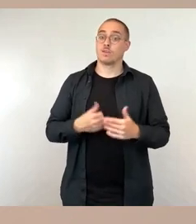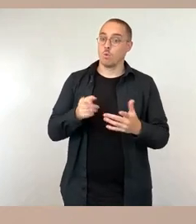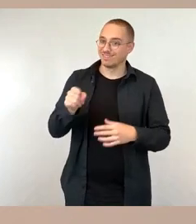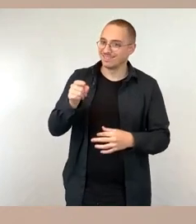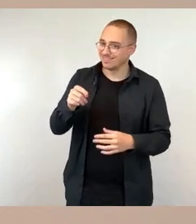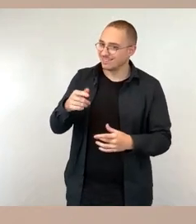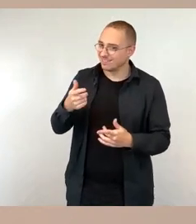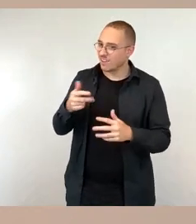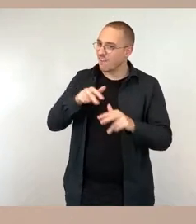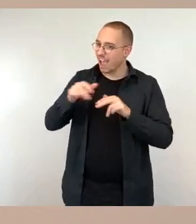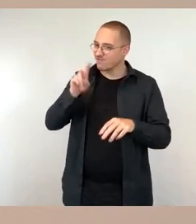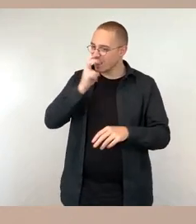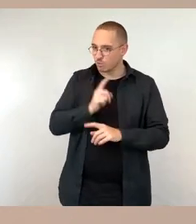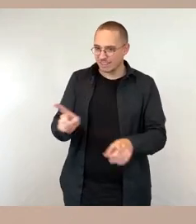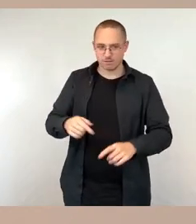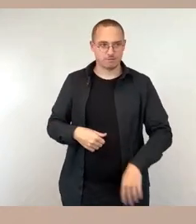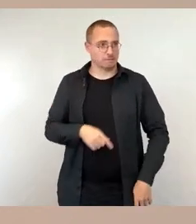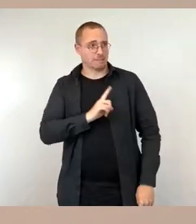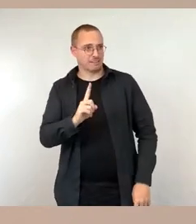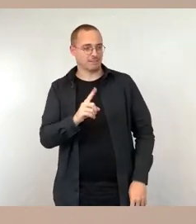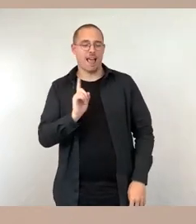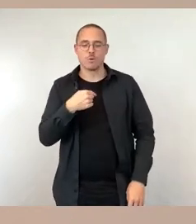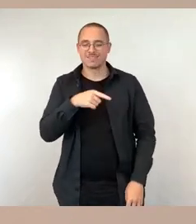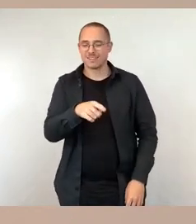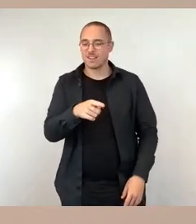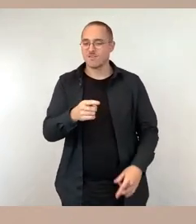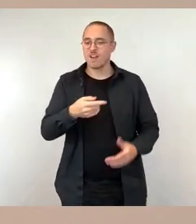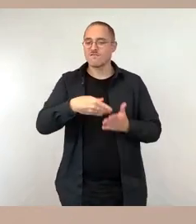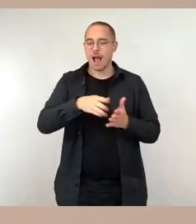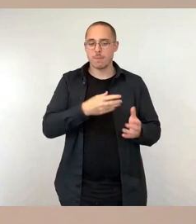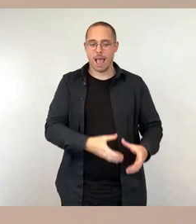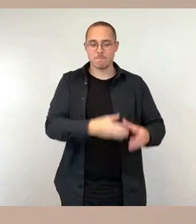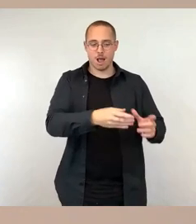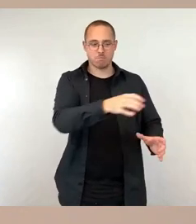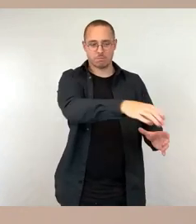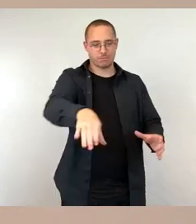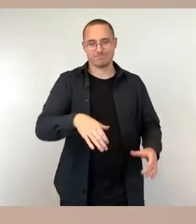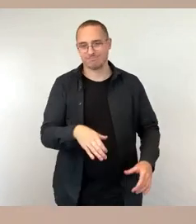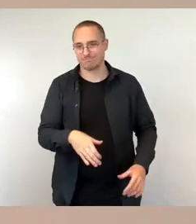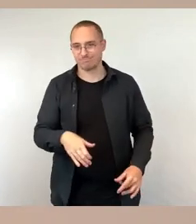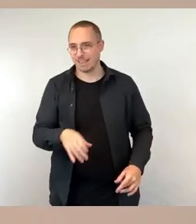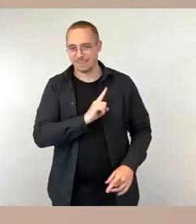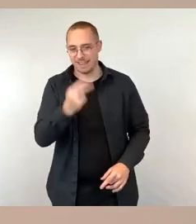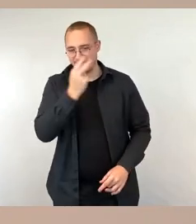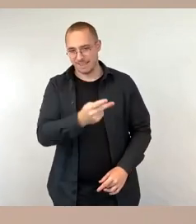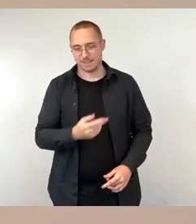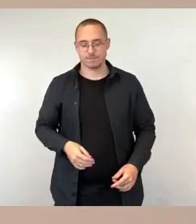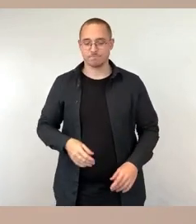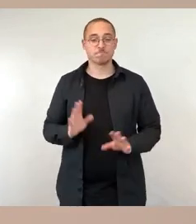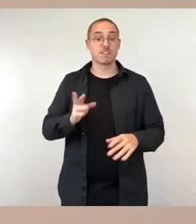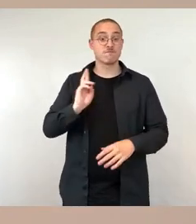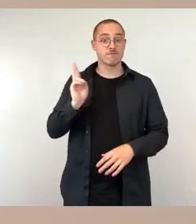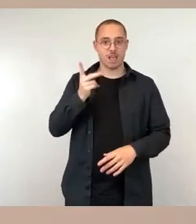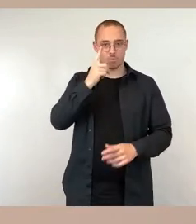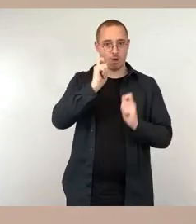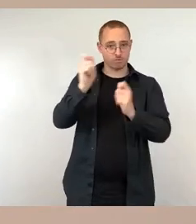Nein. Ich habe auch keine Farbeimer gesehen, deswegen. Genau. Sondern es ist eine Baumaßnahmeauftrag des Klinikums. Insofern